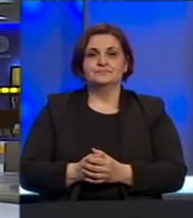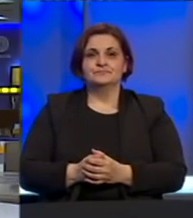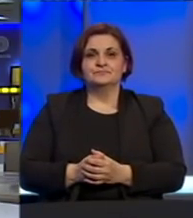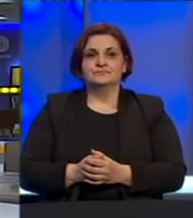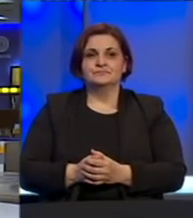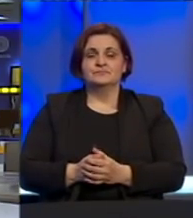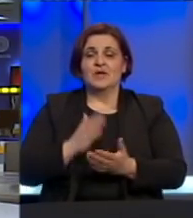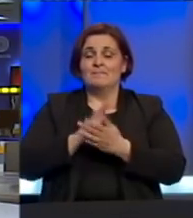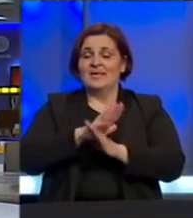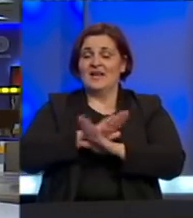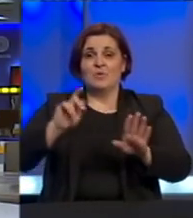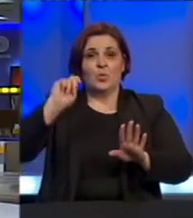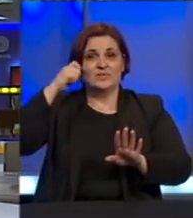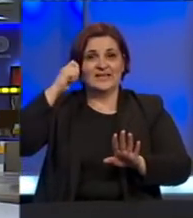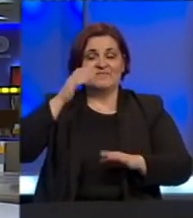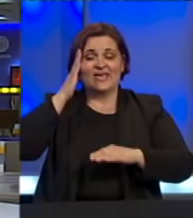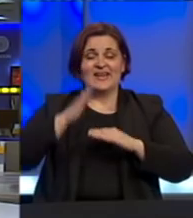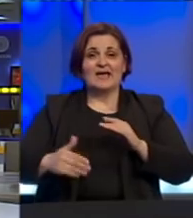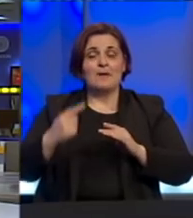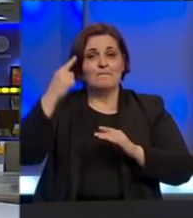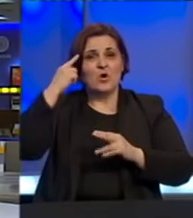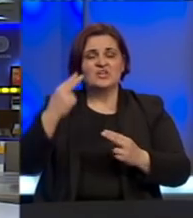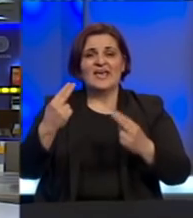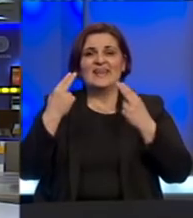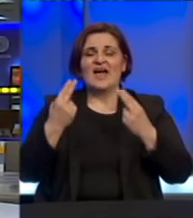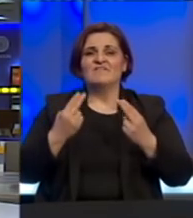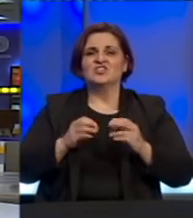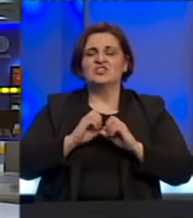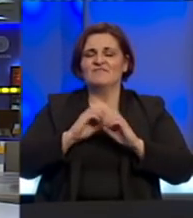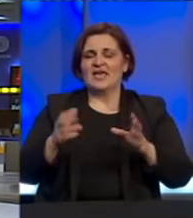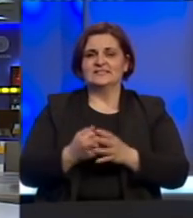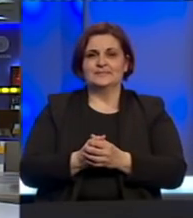Bilo bi to sve u dnevniku na kraju posjećamo na najvažniji vijesti